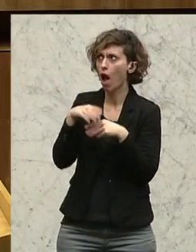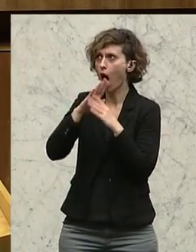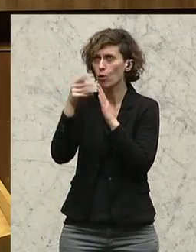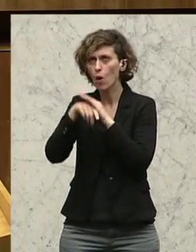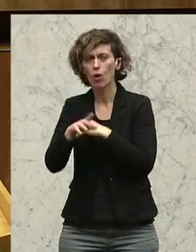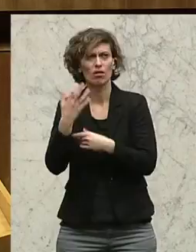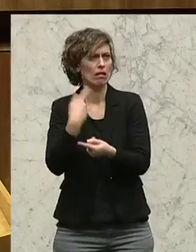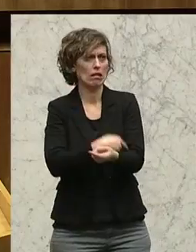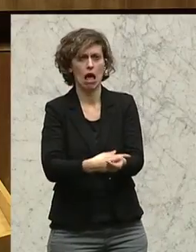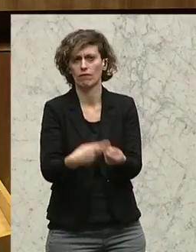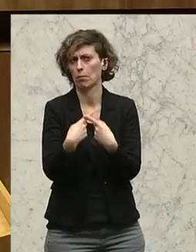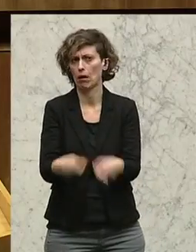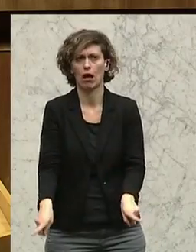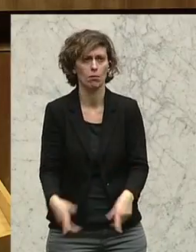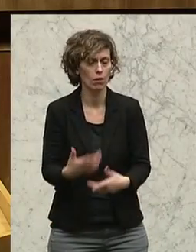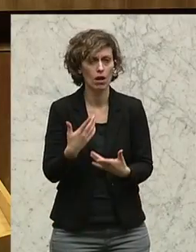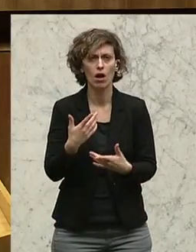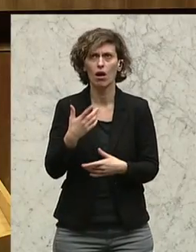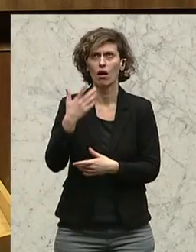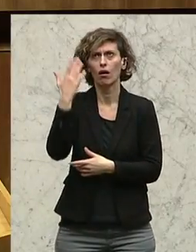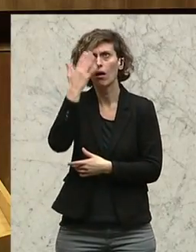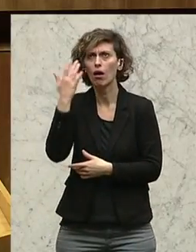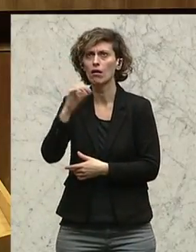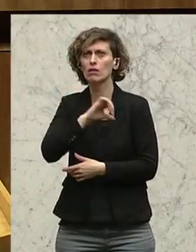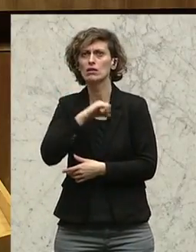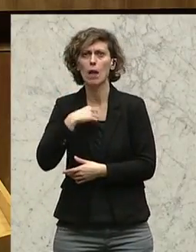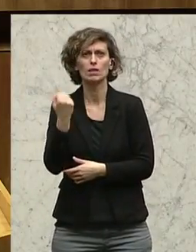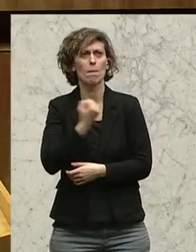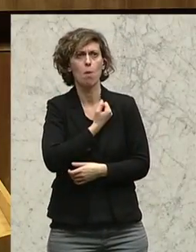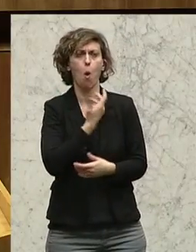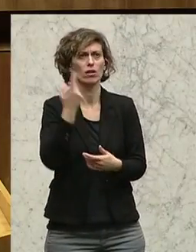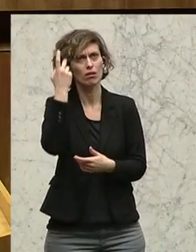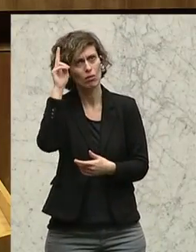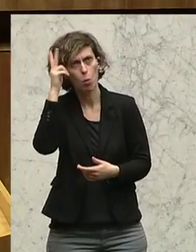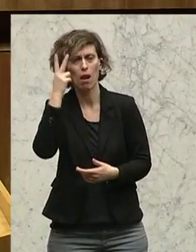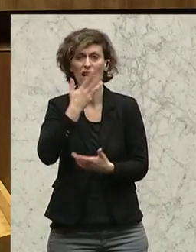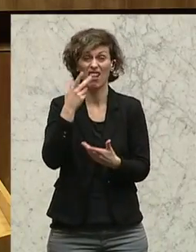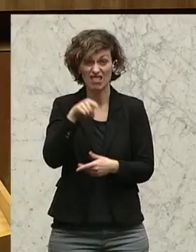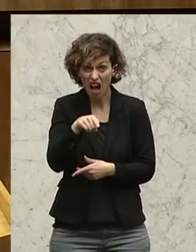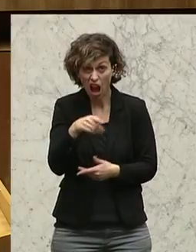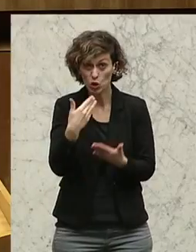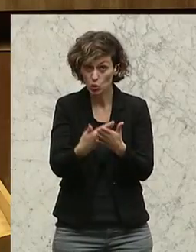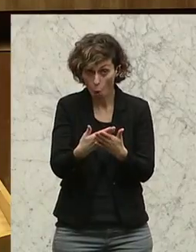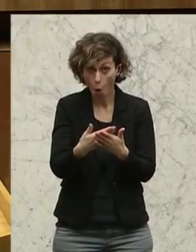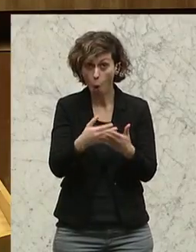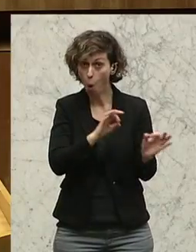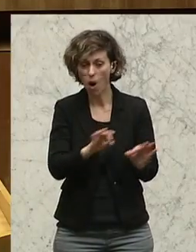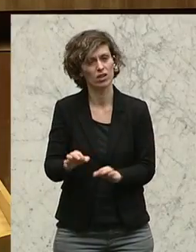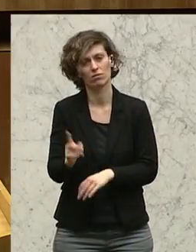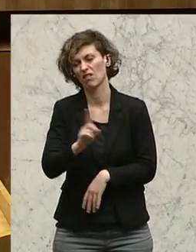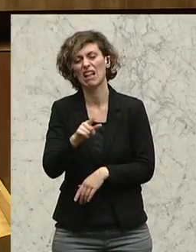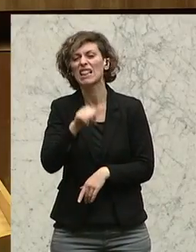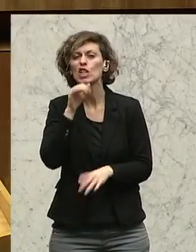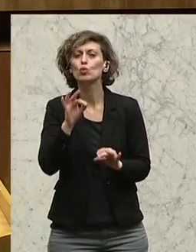mit den Nerven am Ende ist und mit Selbstmorddrohungen kommt, dann kann das nicht mehr in Ordnung sein und das hat nichts mehr mit